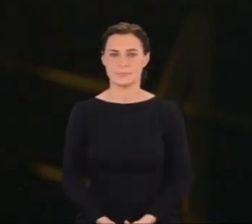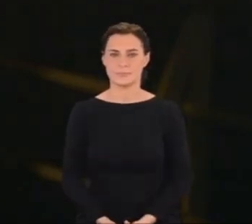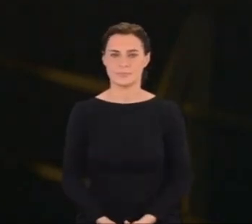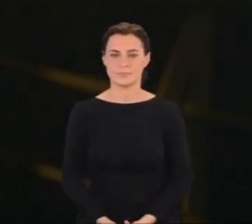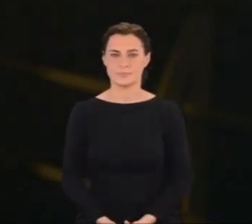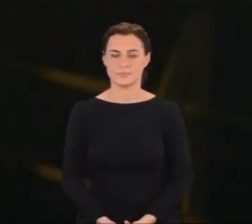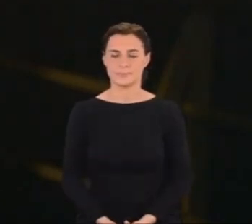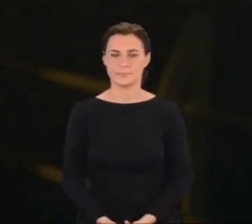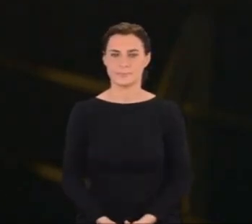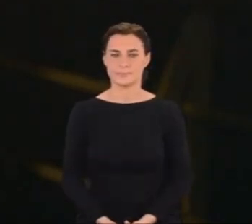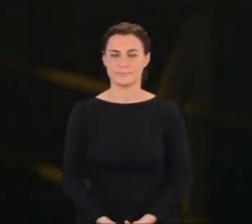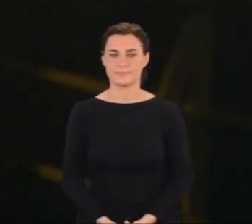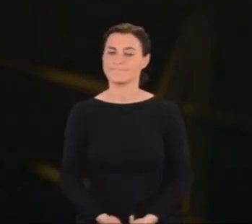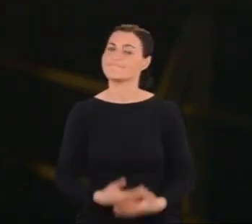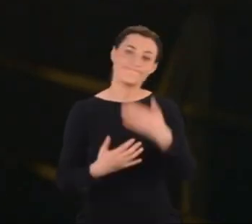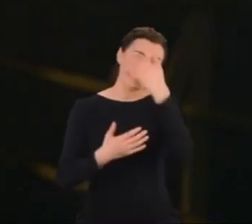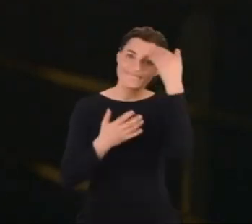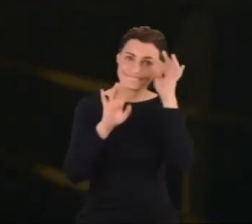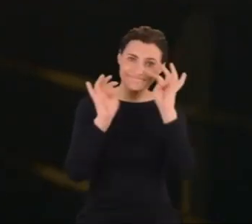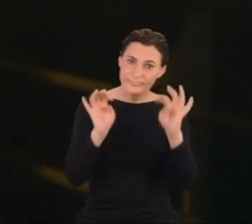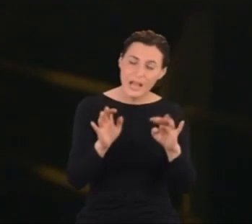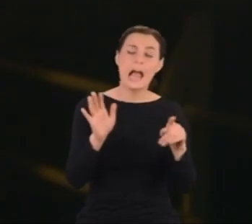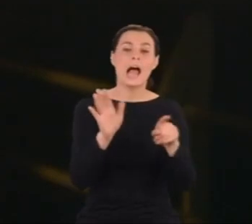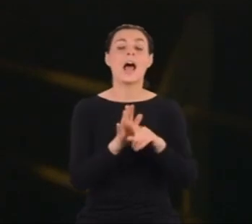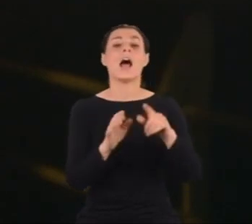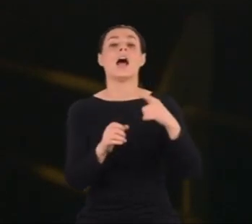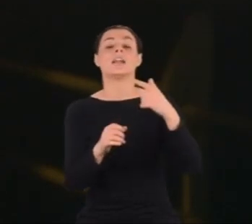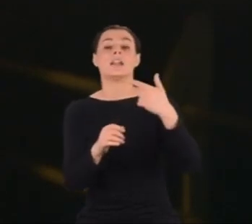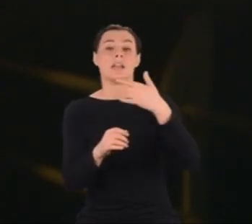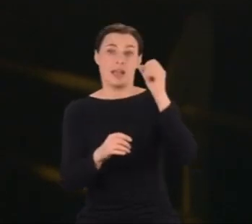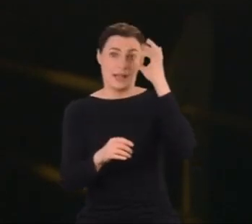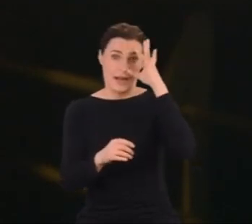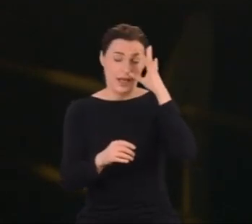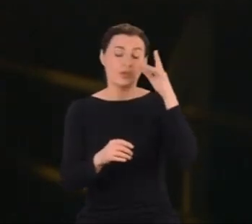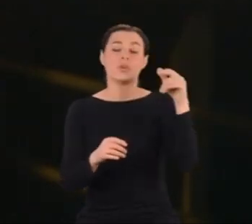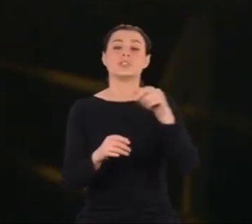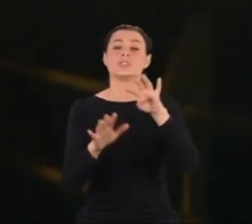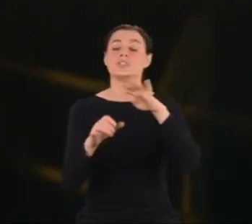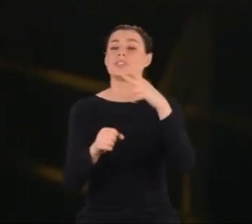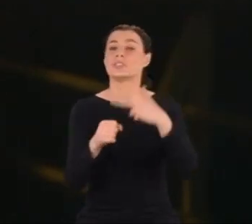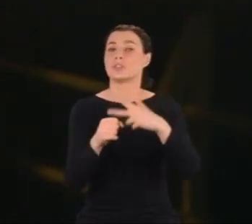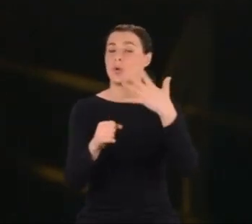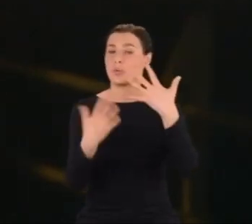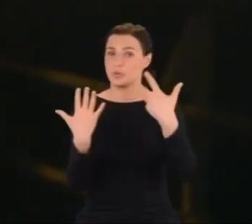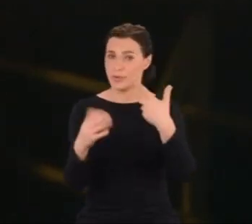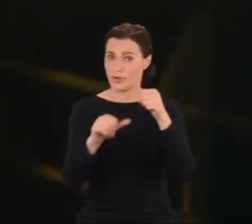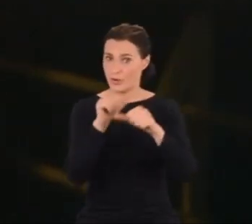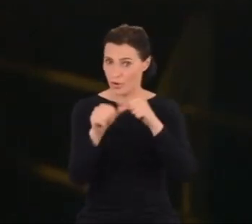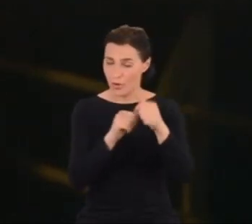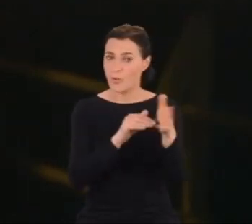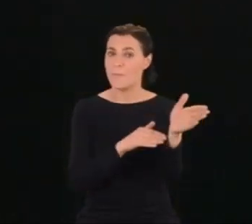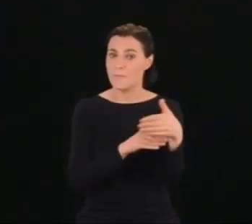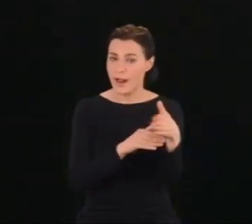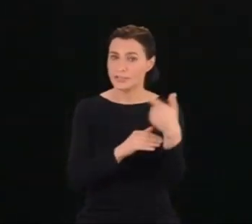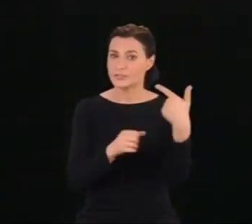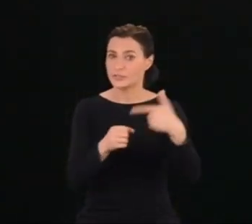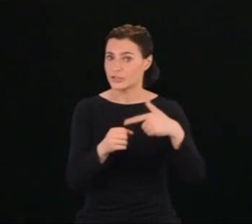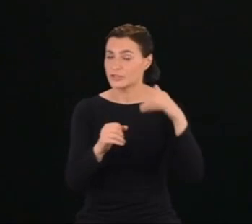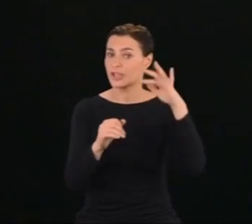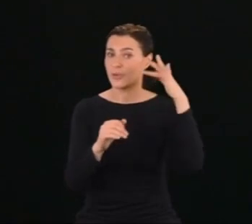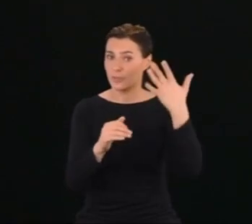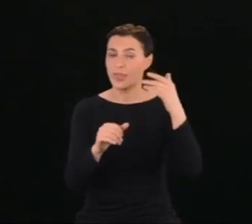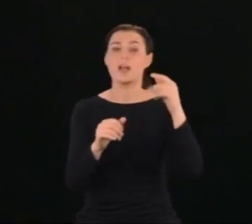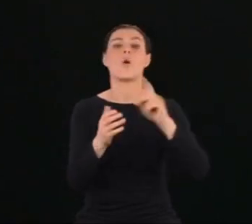Tak czy inaczej, rankiem 26 marca 1938 roku, Majorana schodzi na ląd w